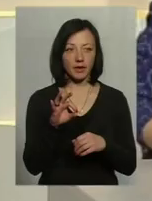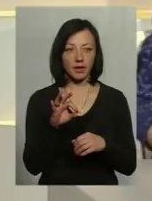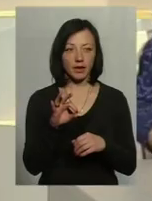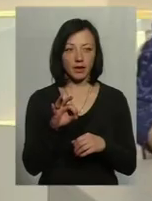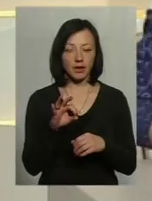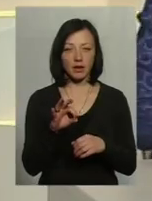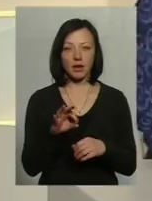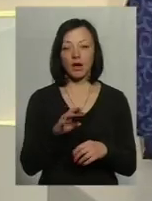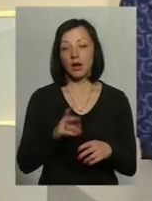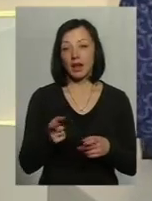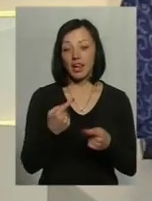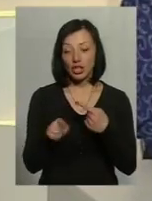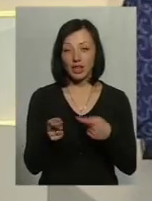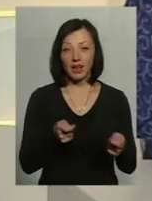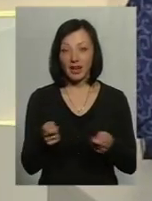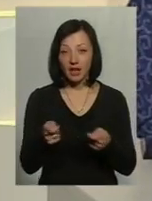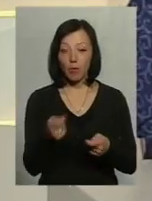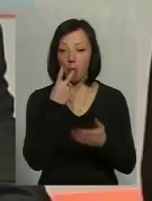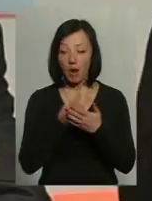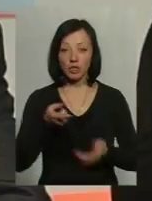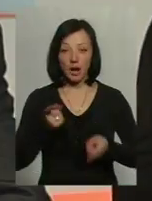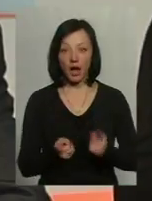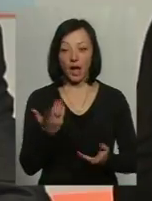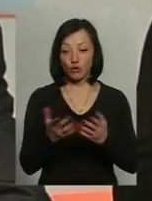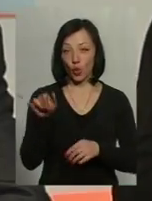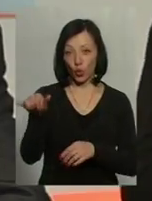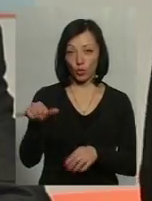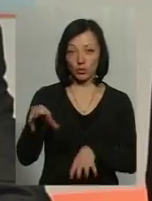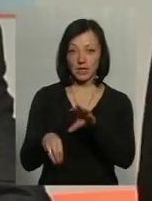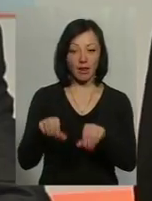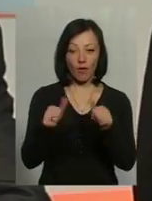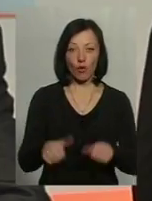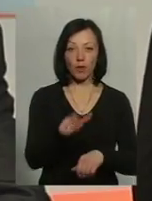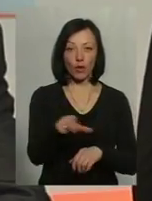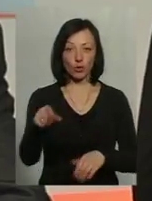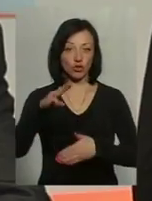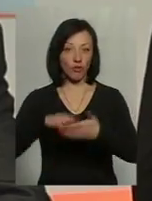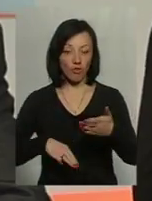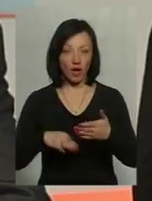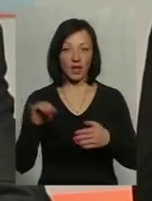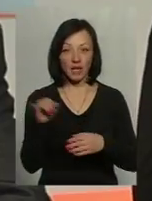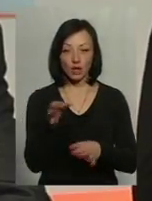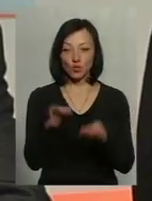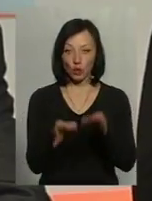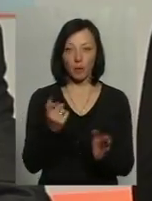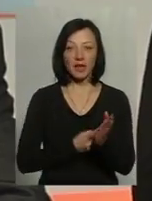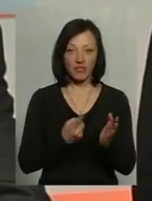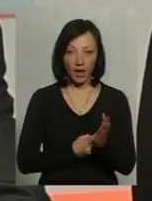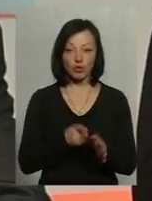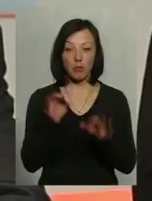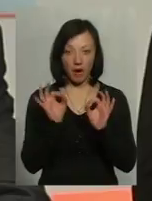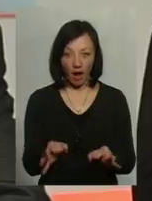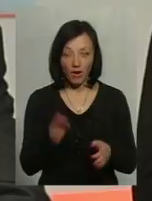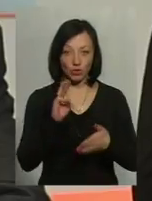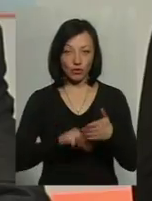Тобто показовість, так? Так, роботодавців, які реально побачать, що якщо в сусіда були не оформлені люди, і його оштрафували, і судом підтверджено те, що його